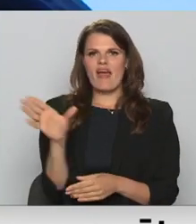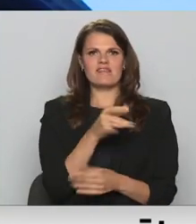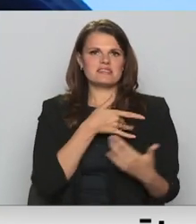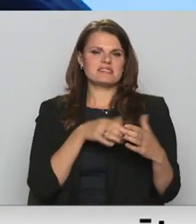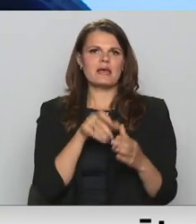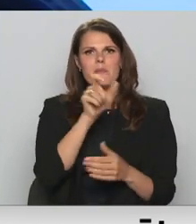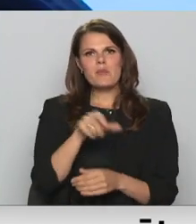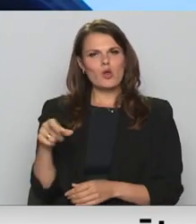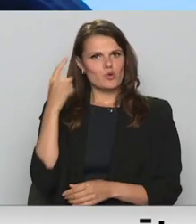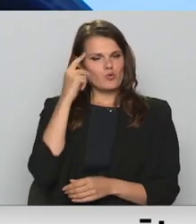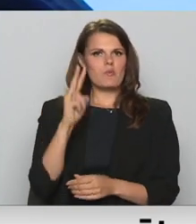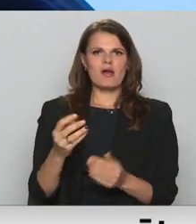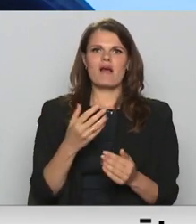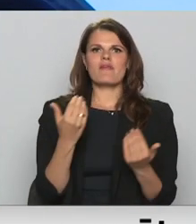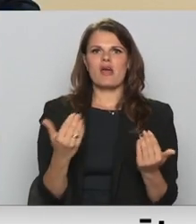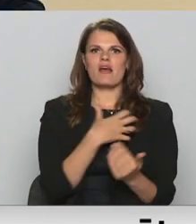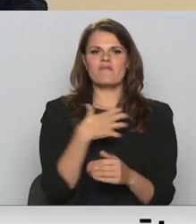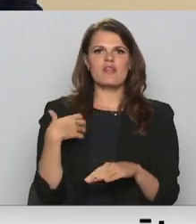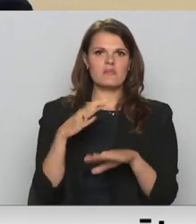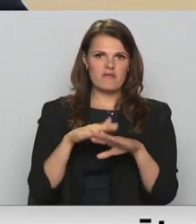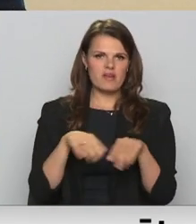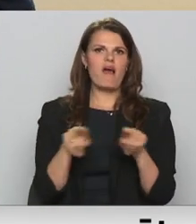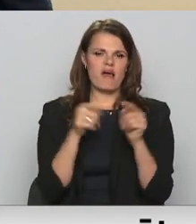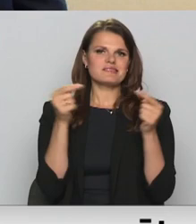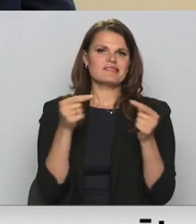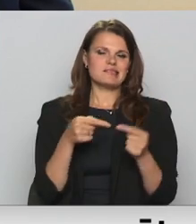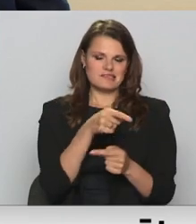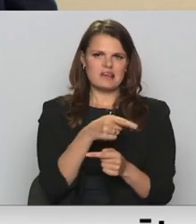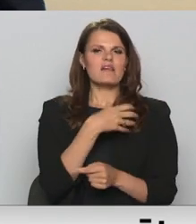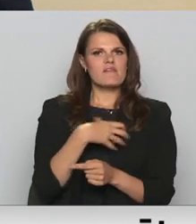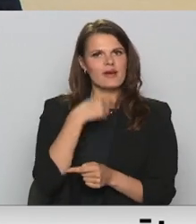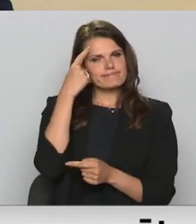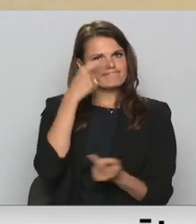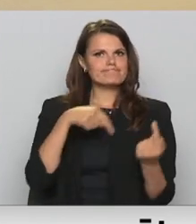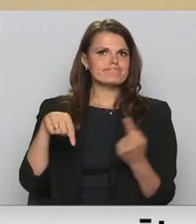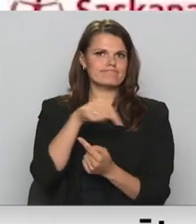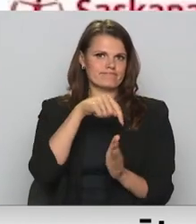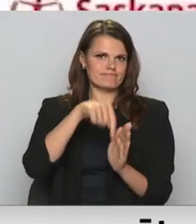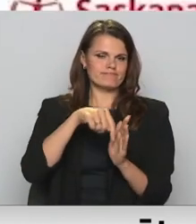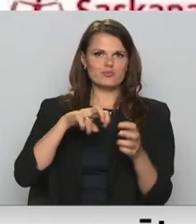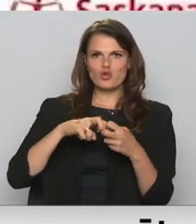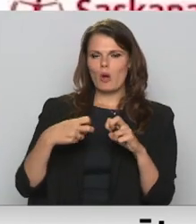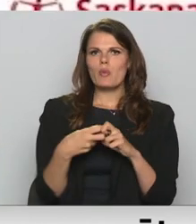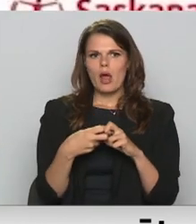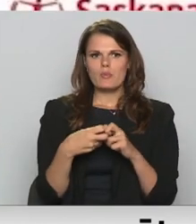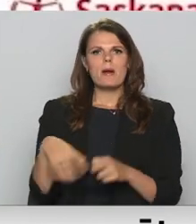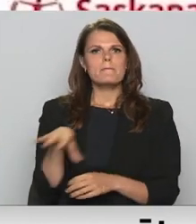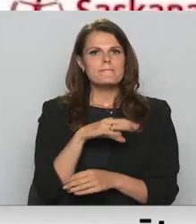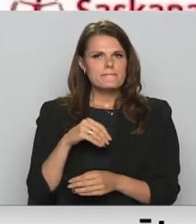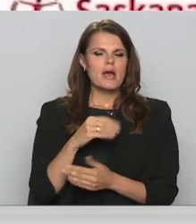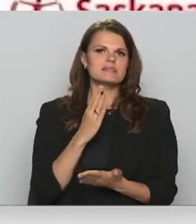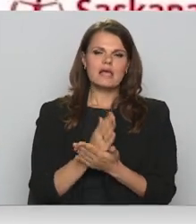vainojami tieši esošā valdība, arī pašais saskaņai pienātas laiks pārdomāt savus uzstādījumus. Mēs konsekventi